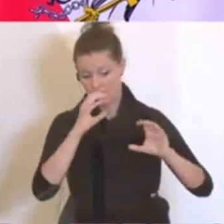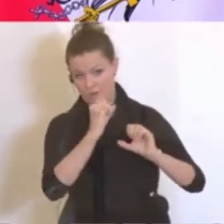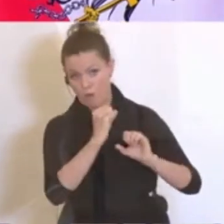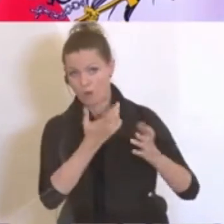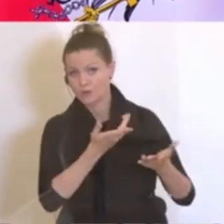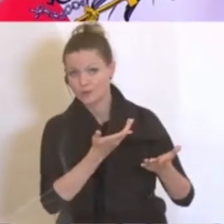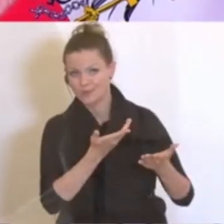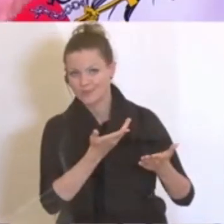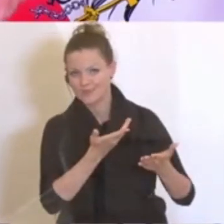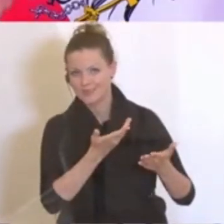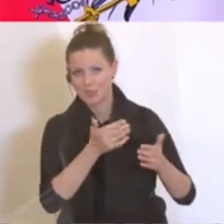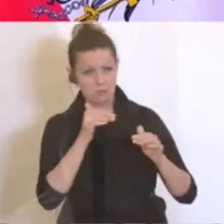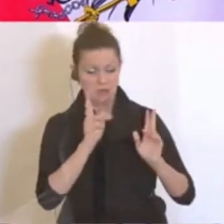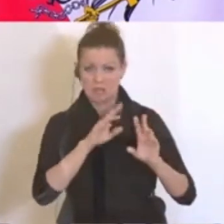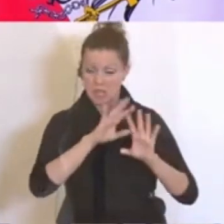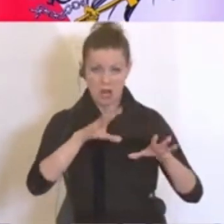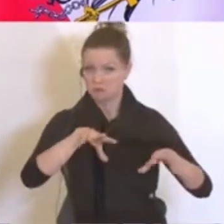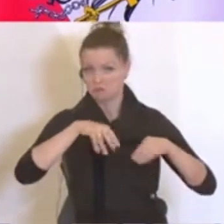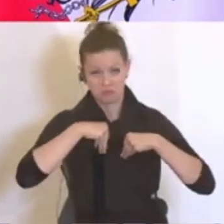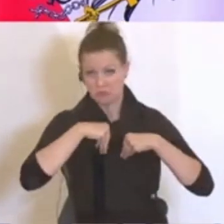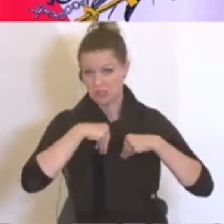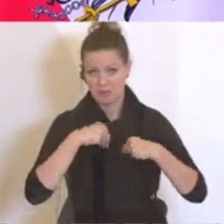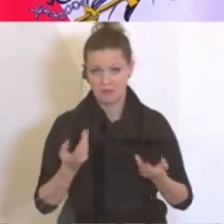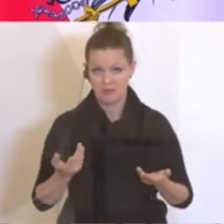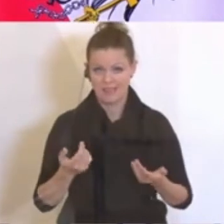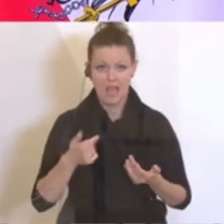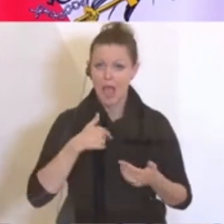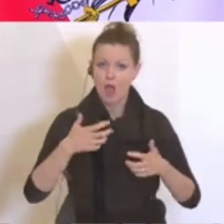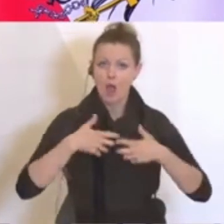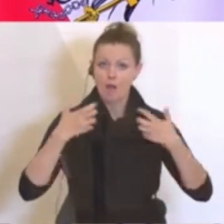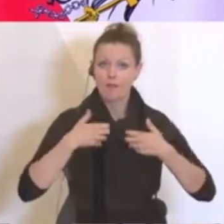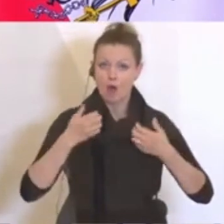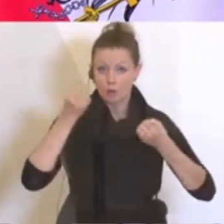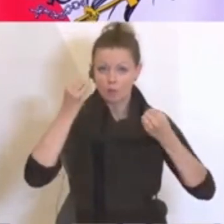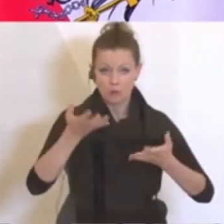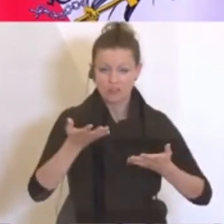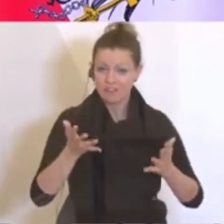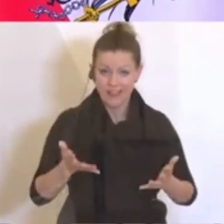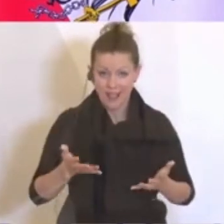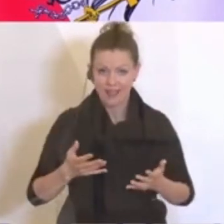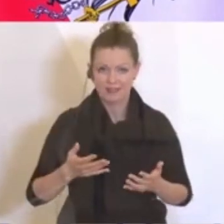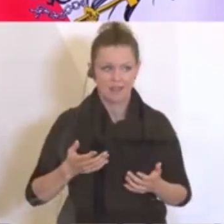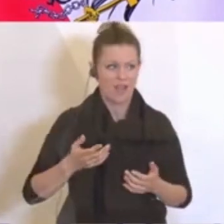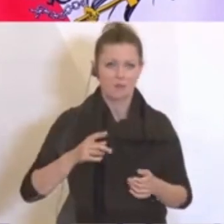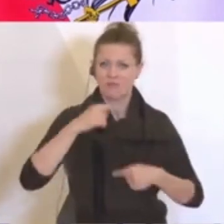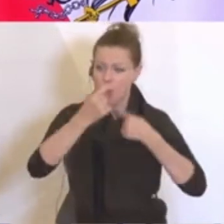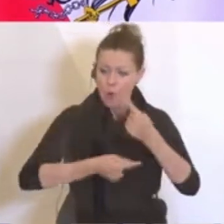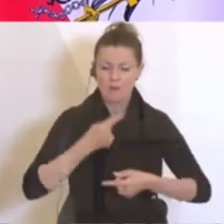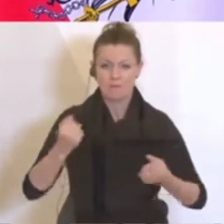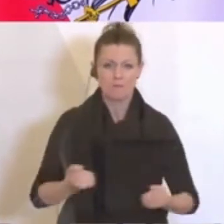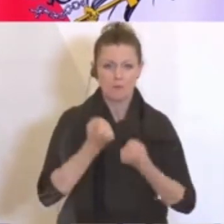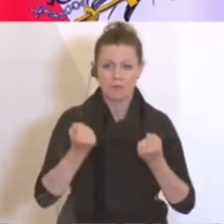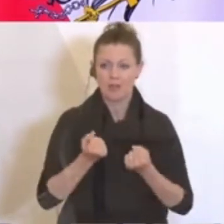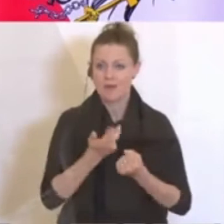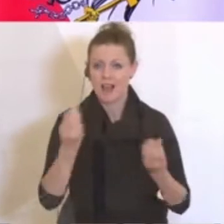aber wenn man da, ich nehm das gerne auf mich, ich hab das schon ein Mal gesagt, vielleicht nicht der Überbringer der freudigsten Botschaft ist. Umgekehrt, aber bemühen wir uns manches vorzuziehen,